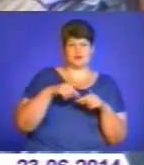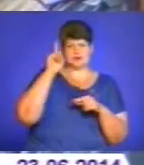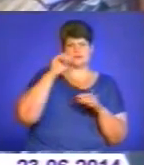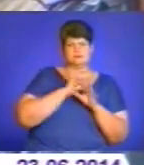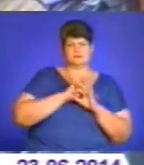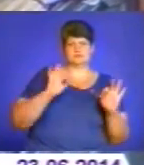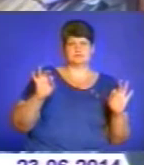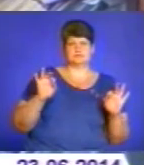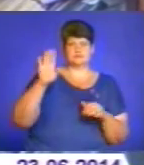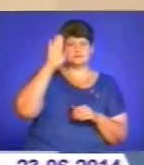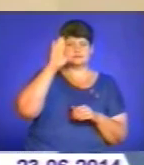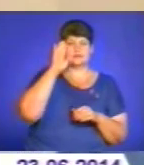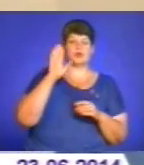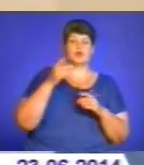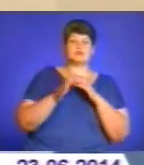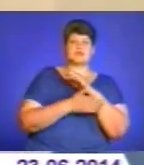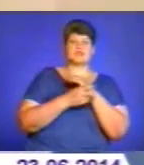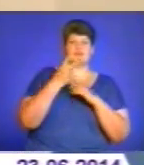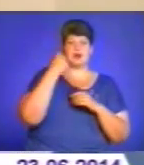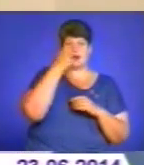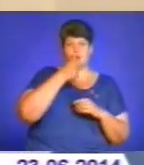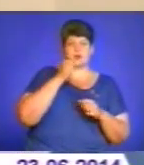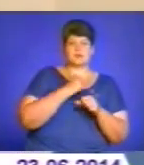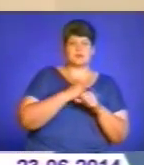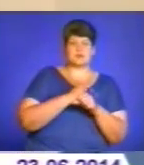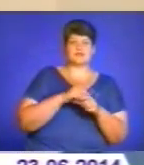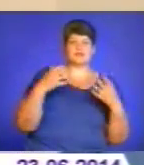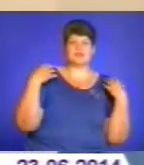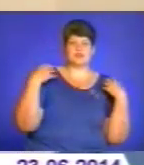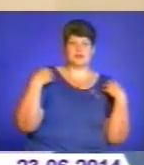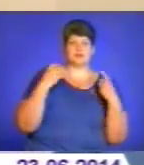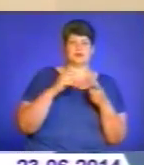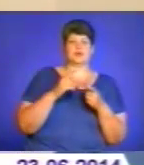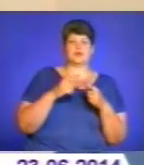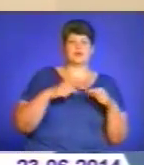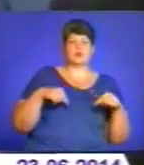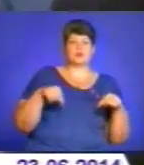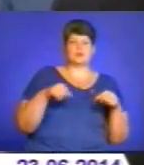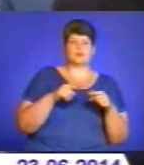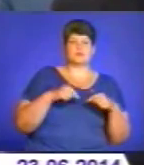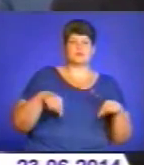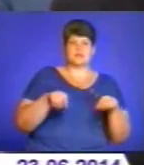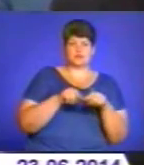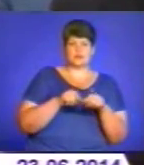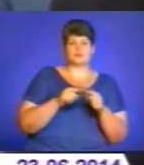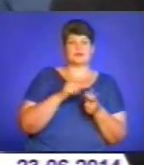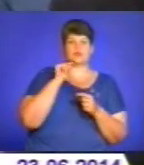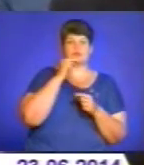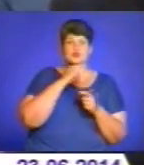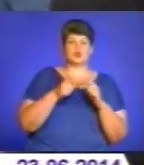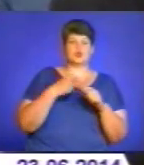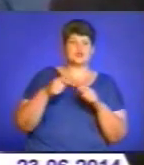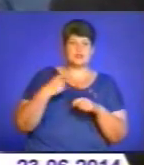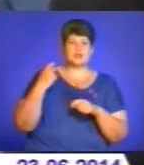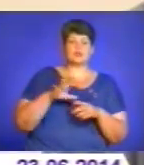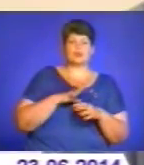Васильовича, адже останній майже два роки працював тут начальником сектору Державної служби боротьби з економічною злочинністю. Його кандидатуру на посаду було погоджено з